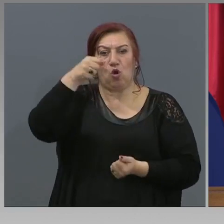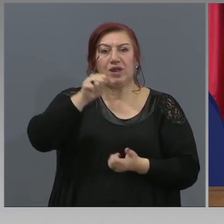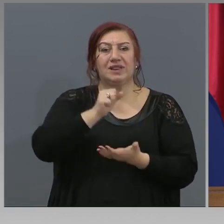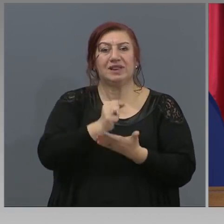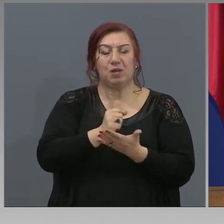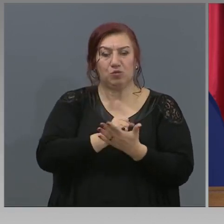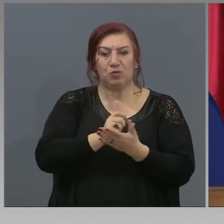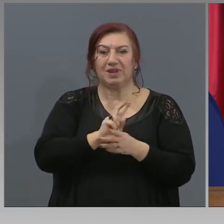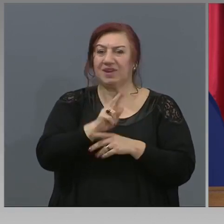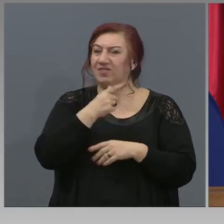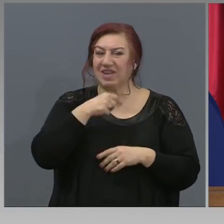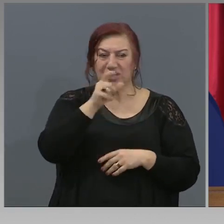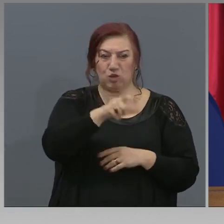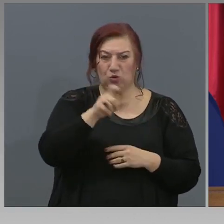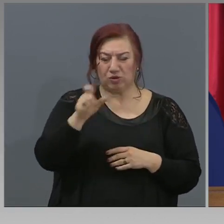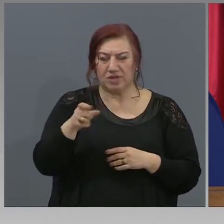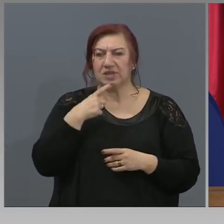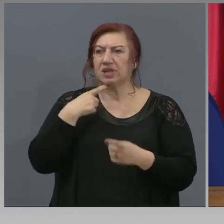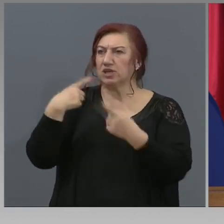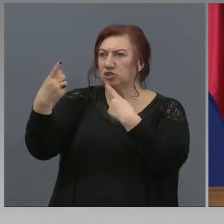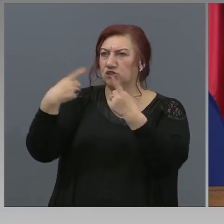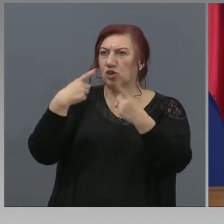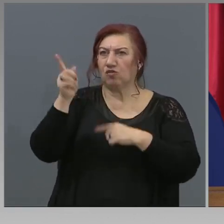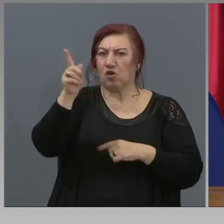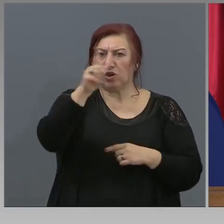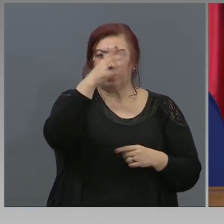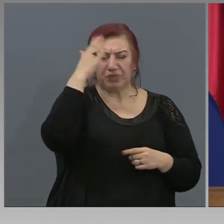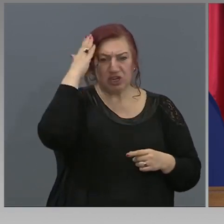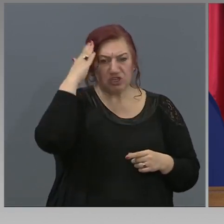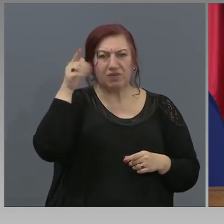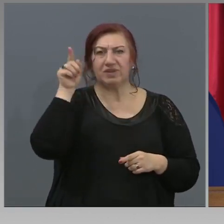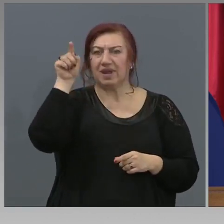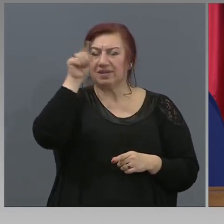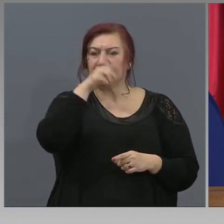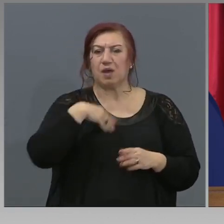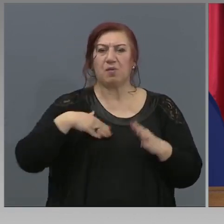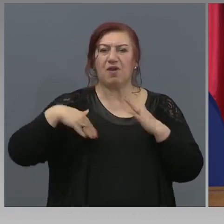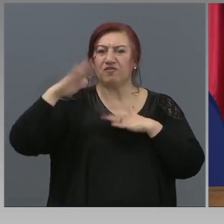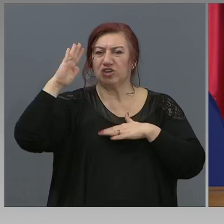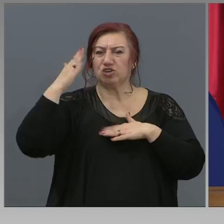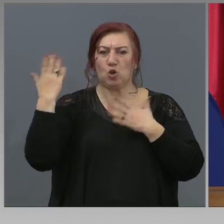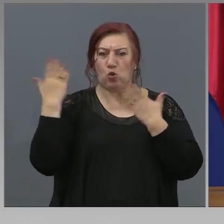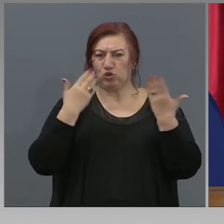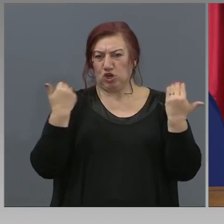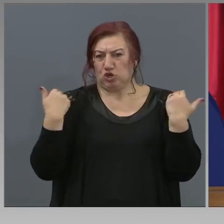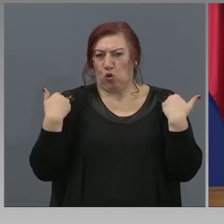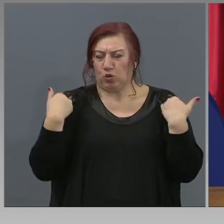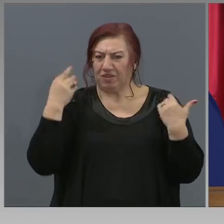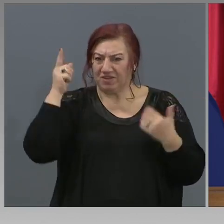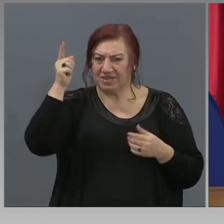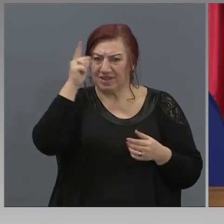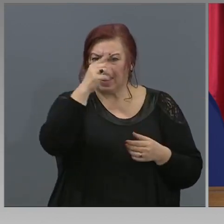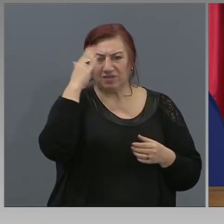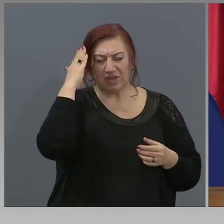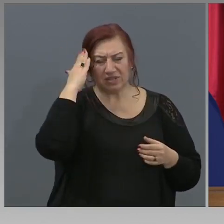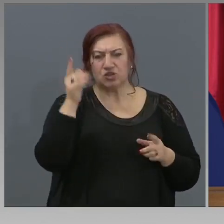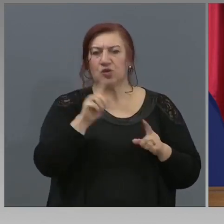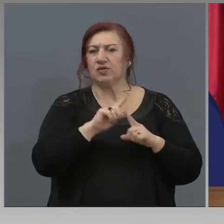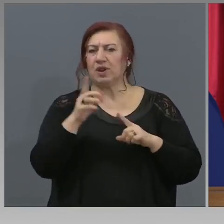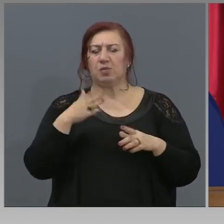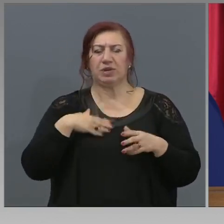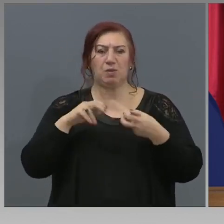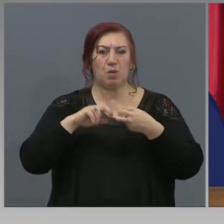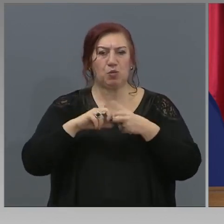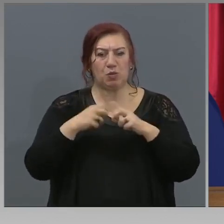класници, да говорим с съответните страни и с съответните висши училища. Така че няма да имаме проблем да